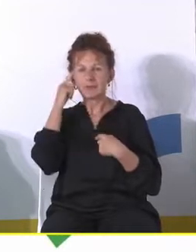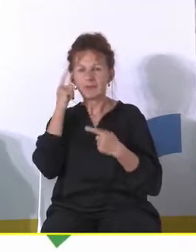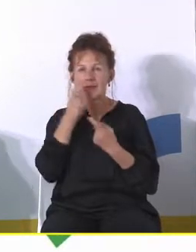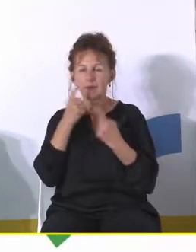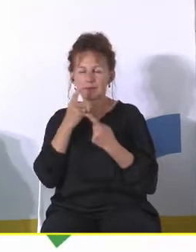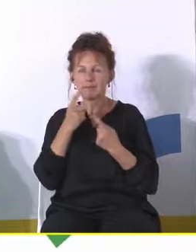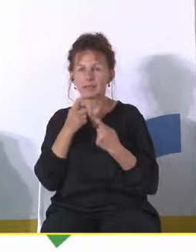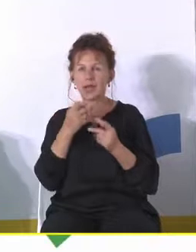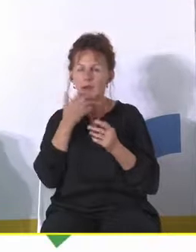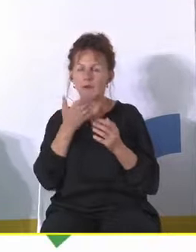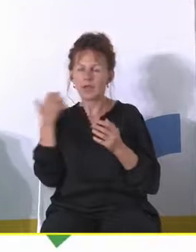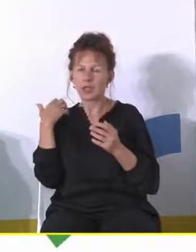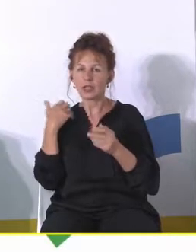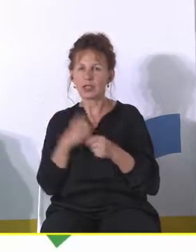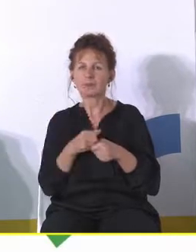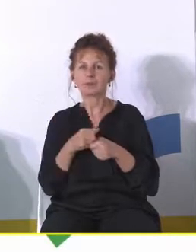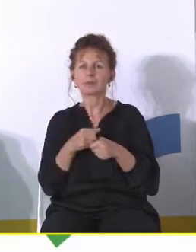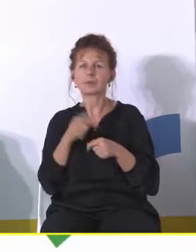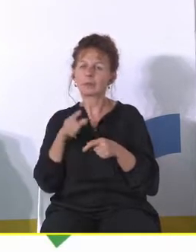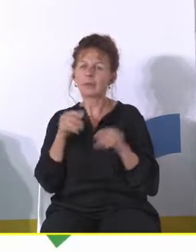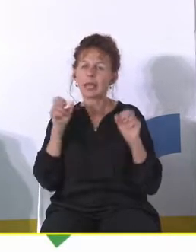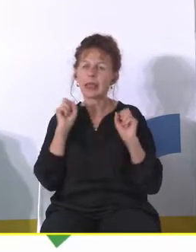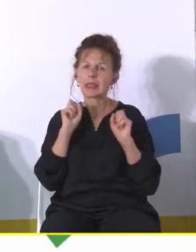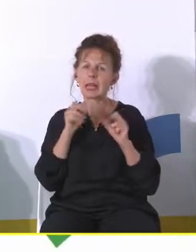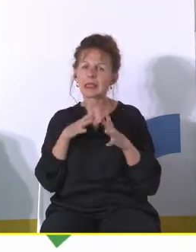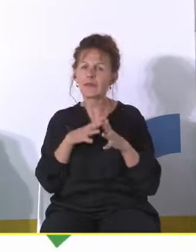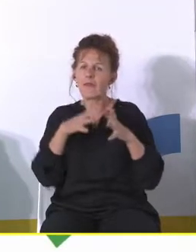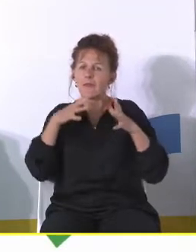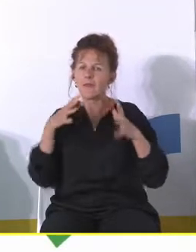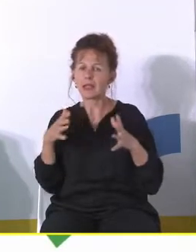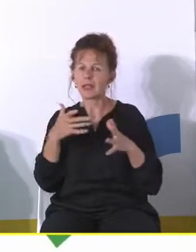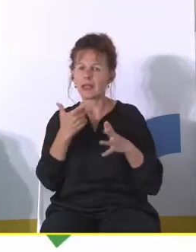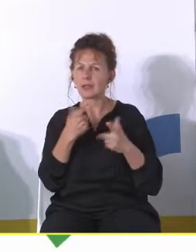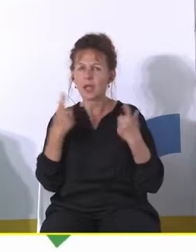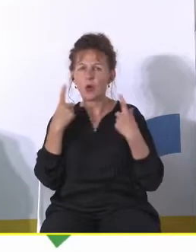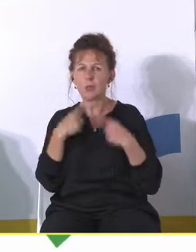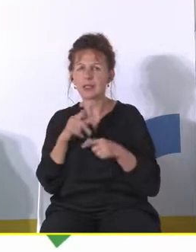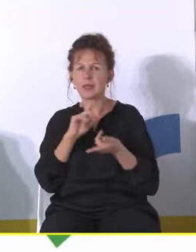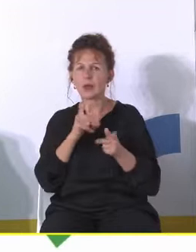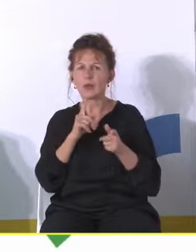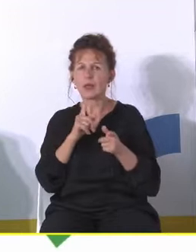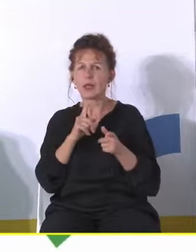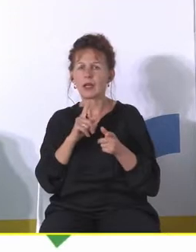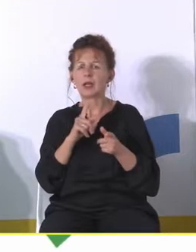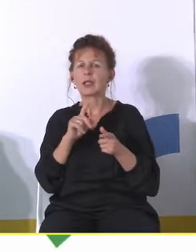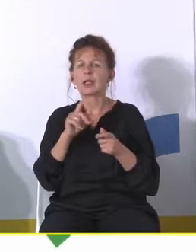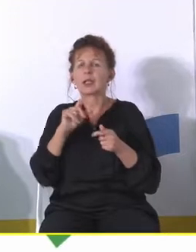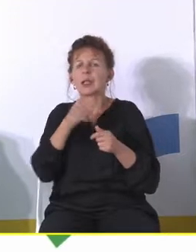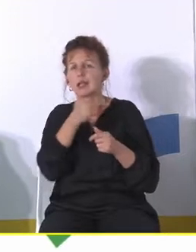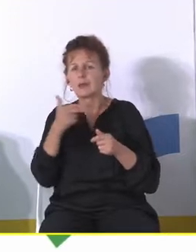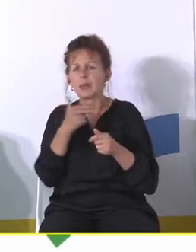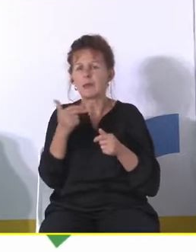rozmowa się zaczęła o takim może wielkim nieobecnym tej rozmowy czyli kontekście z jakiego my